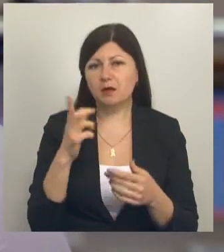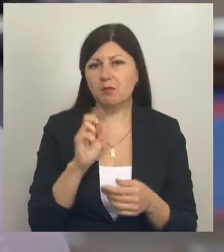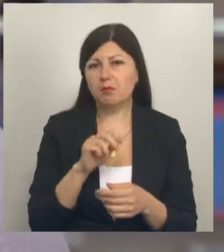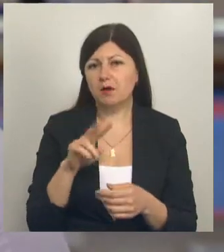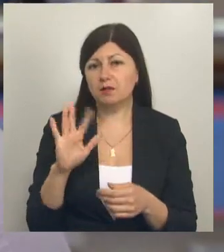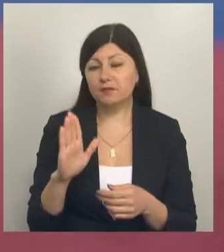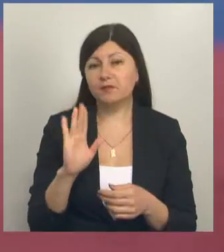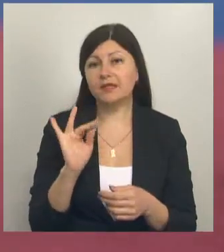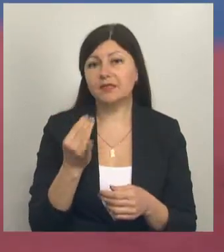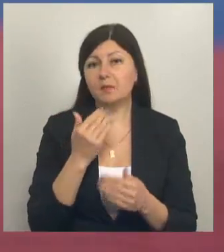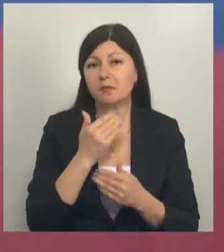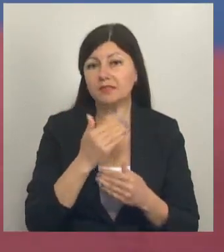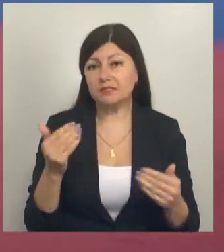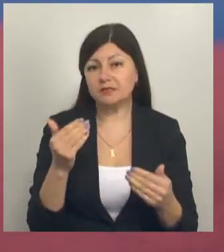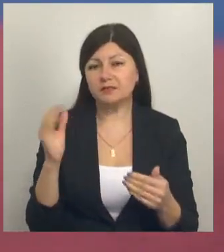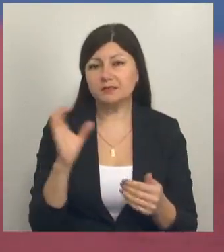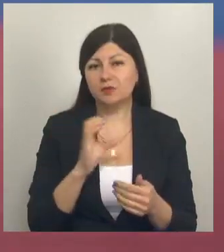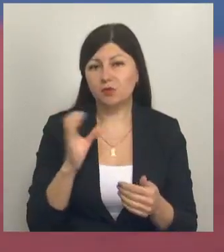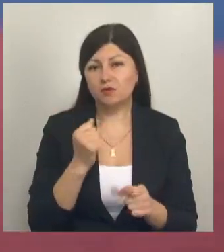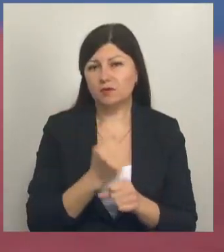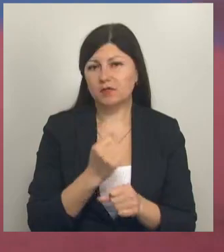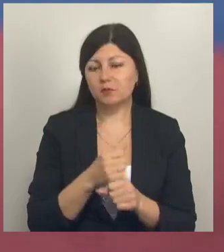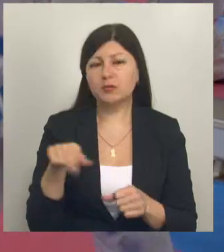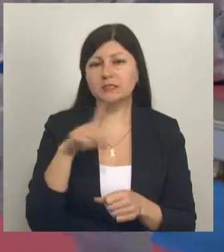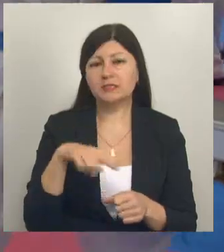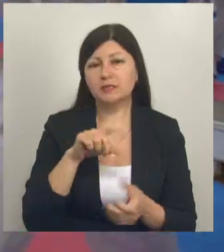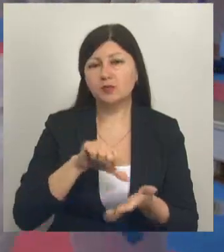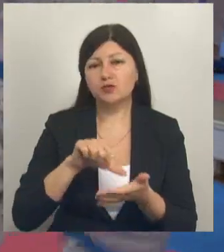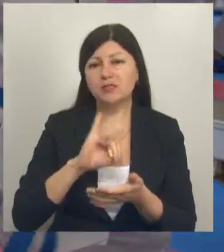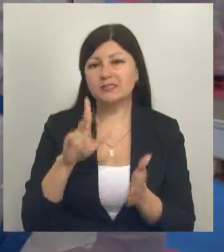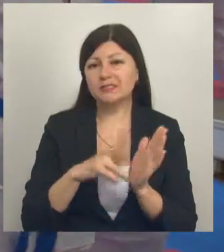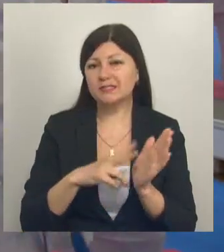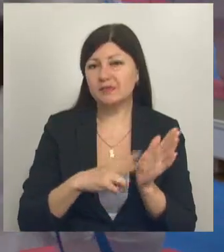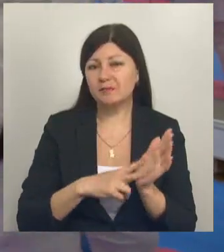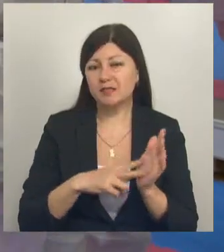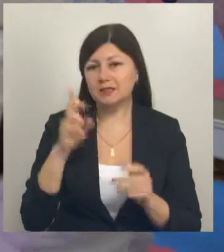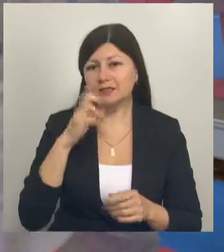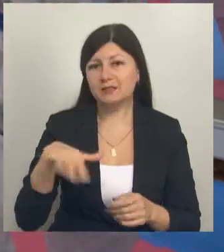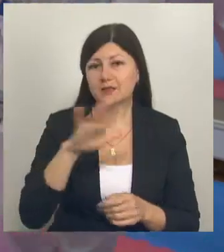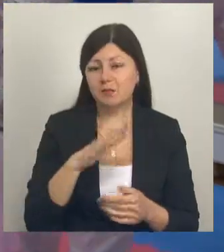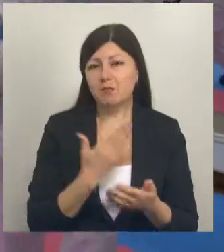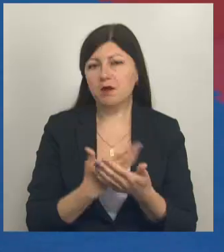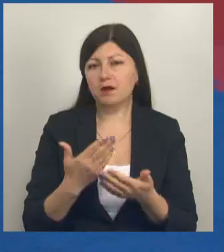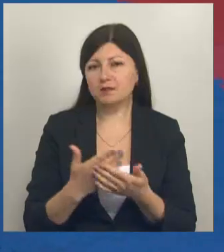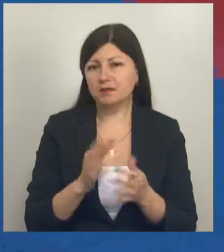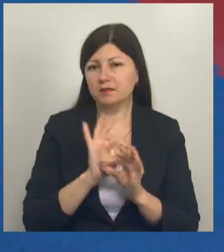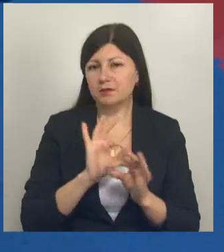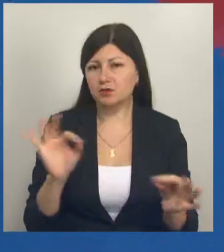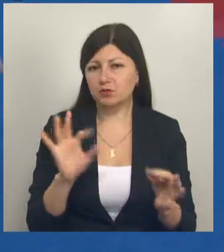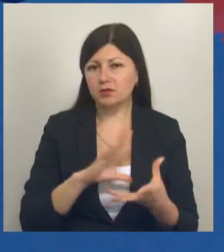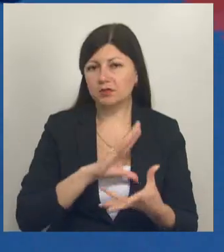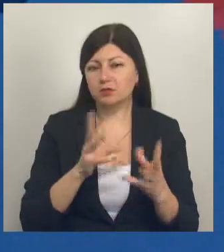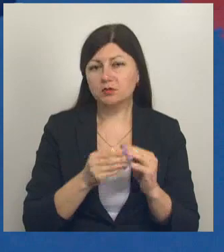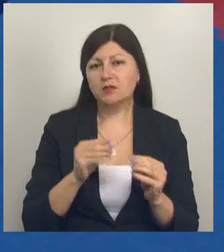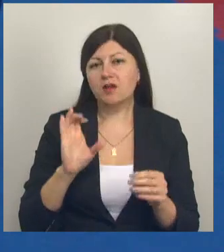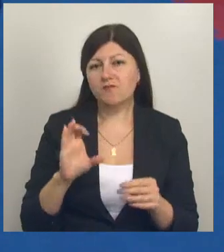секундах их отработать. Среди участников из семи стран показали достойный результат. В Минске завершились